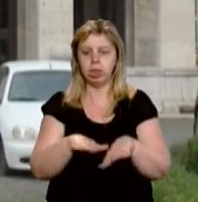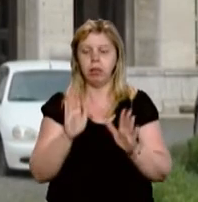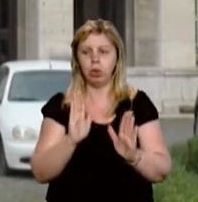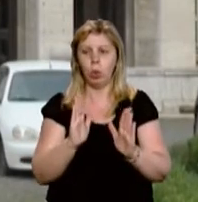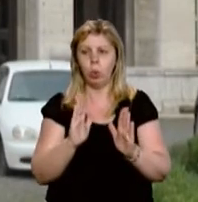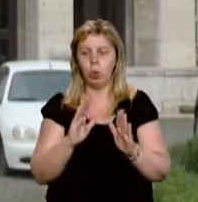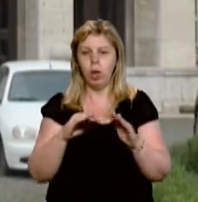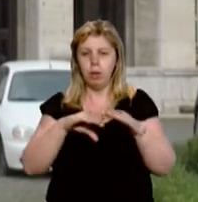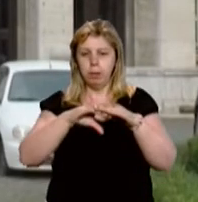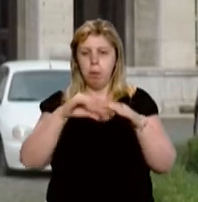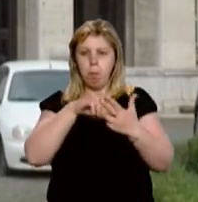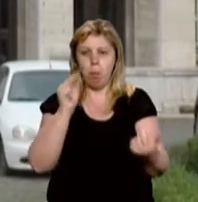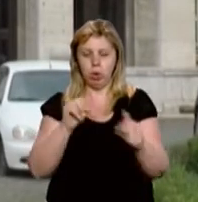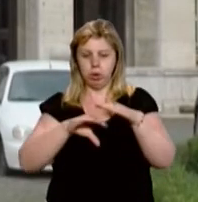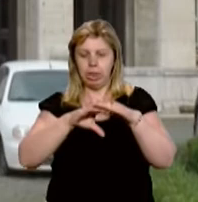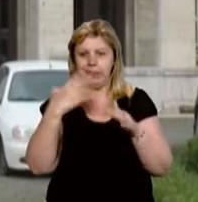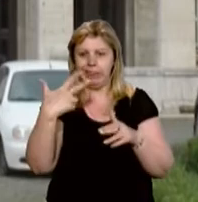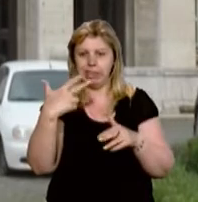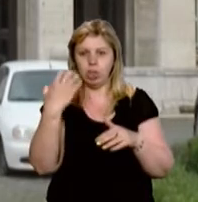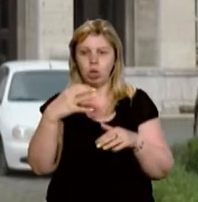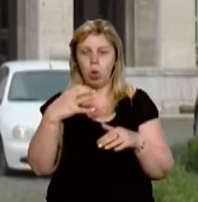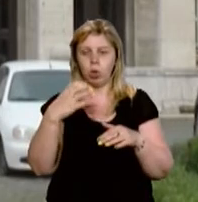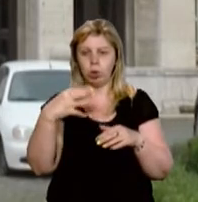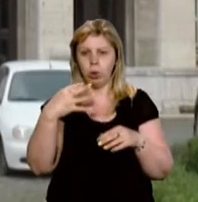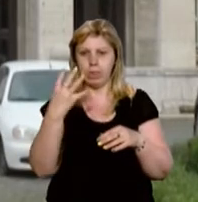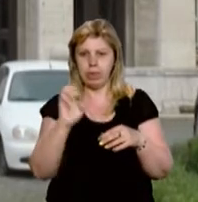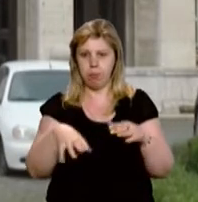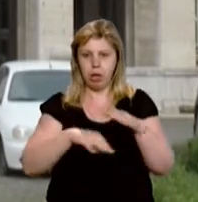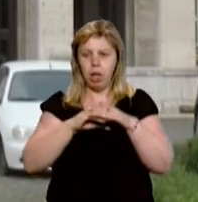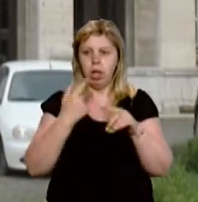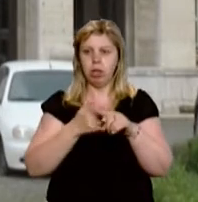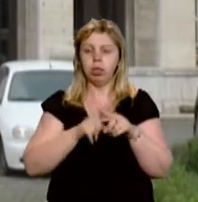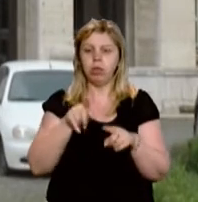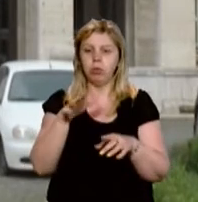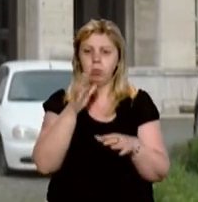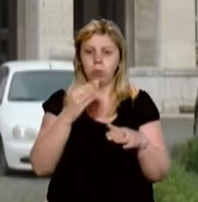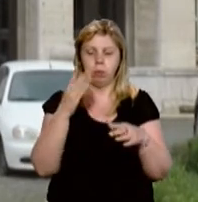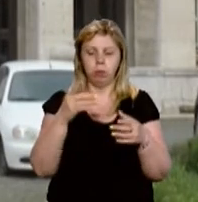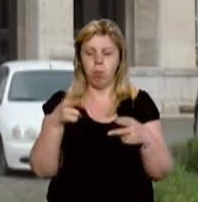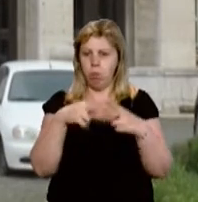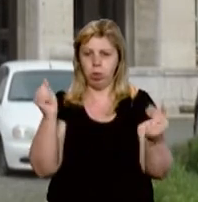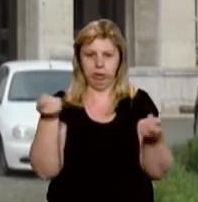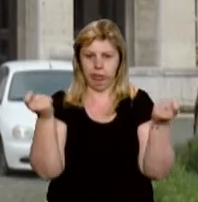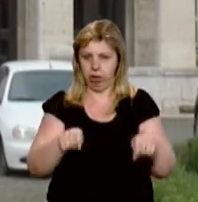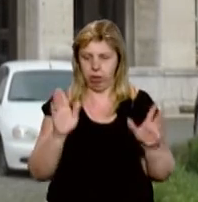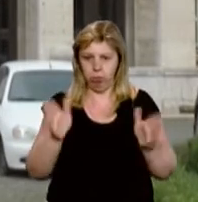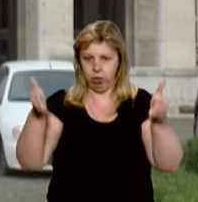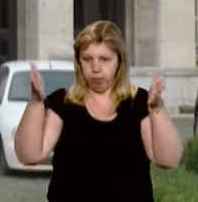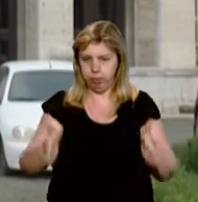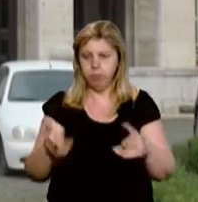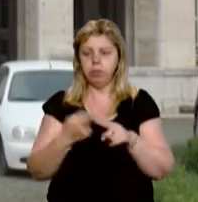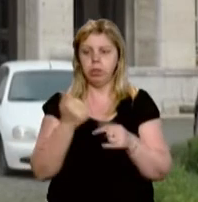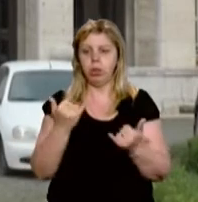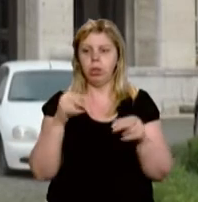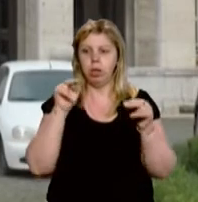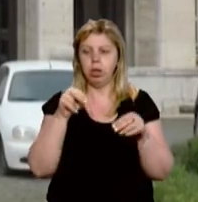30-40 сантиметрів до критичної відмітки, коли треба місто однозначно перекривати. На сьогодні там стоїть